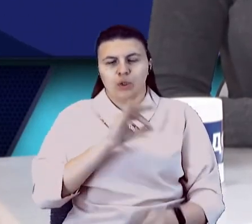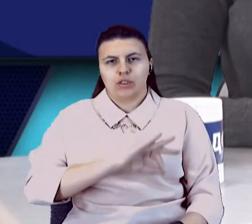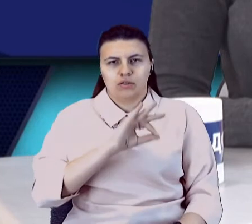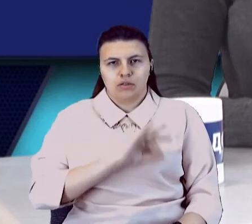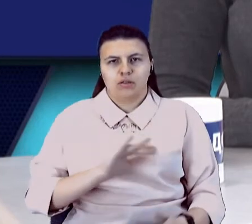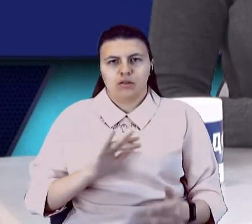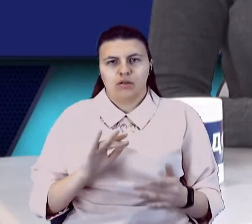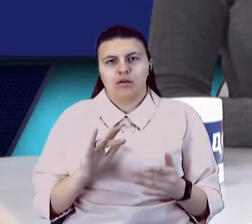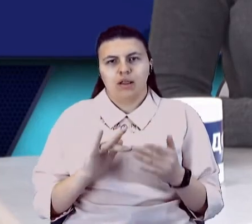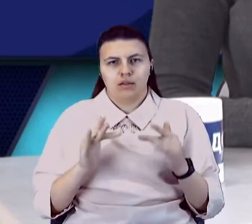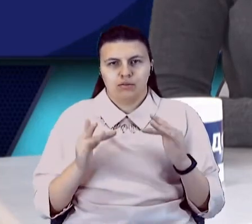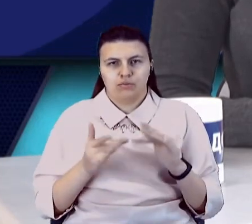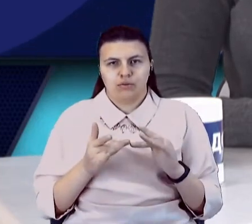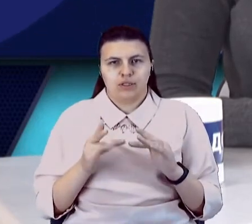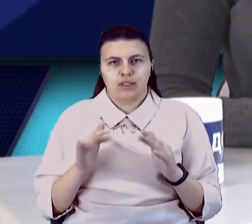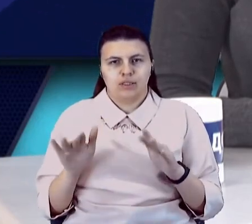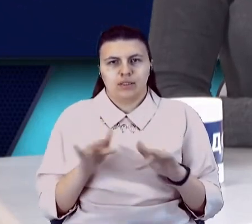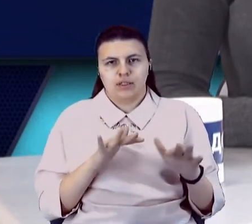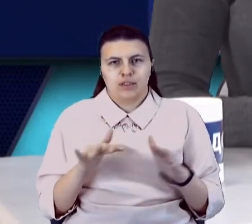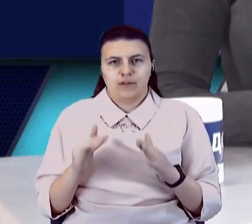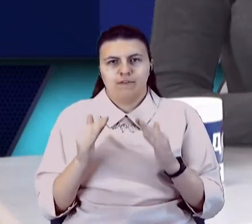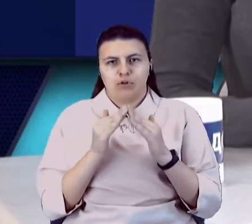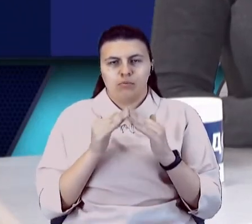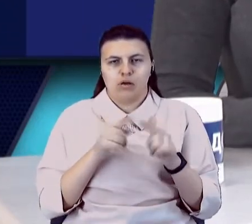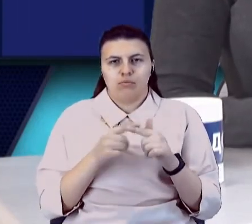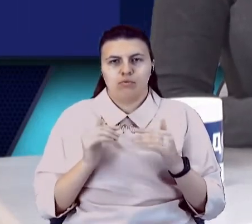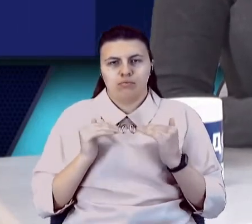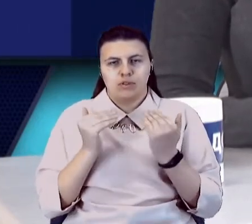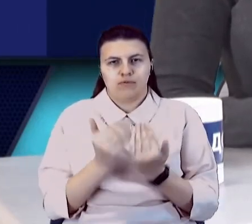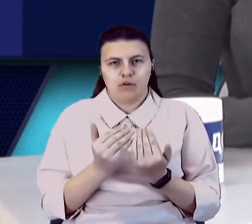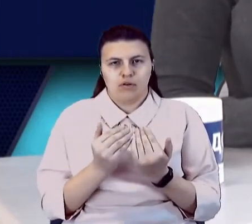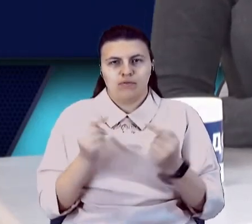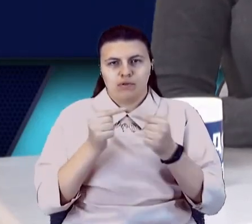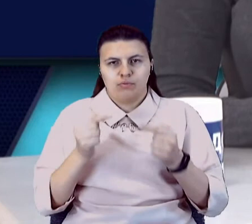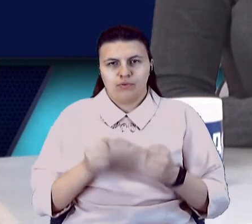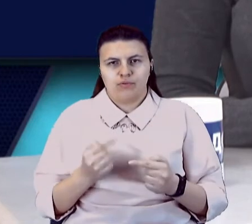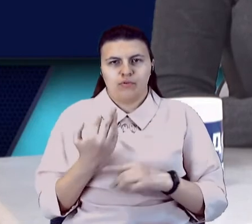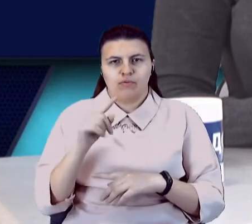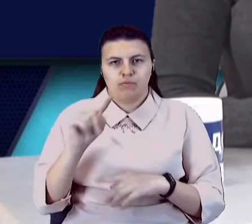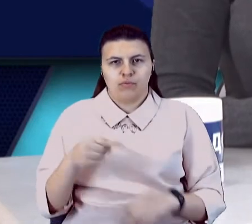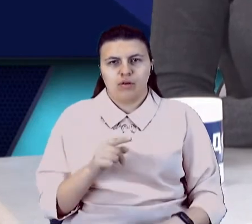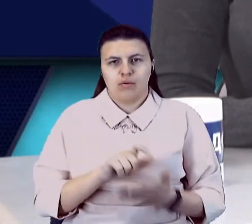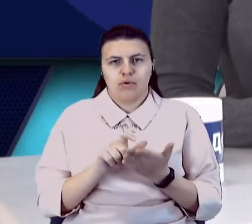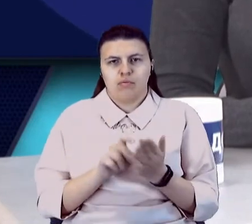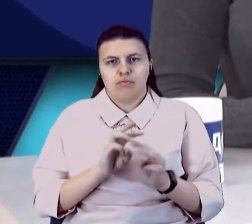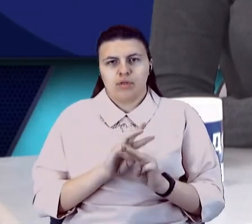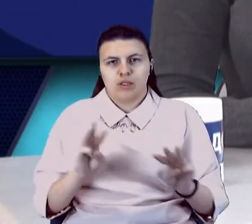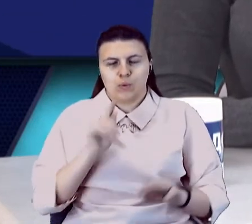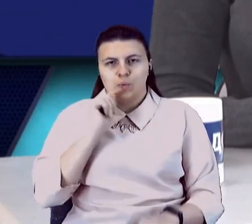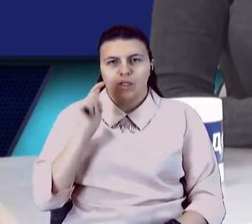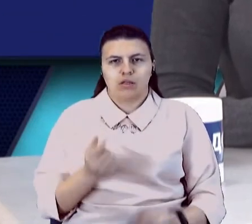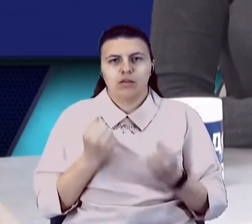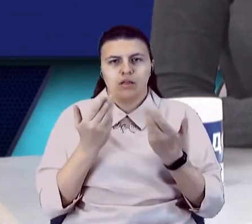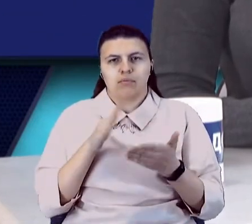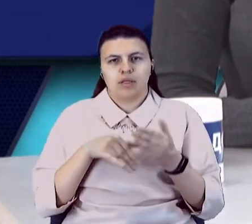сервісу «Дій вдома» або обсервації, відповідно до вимог постанови Кабінету міністрів України. Наскільки безпечно